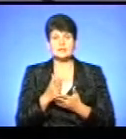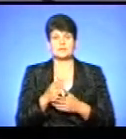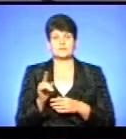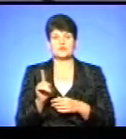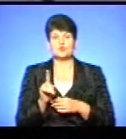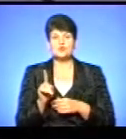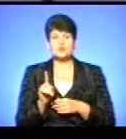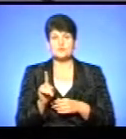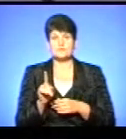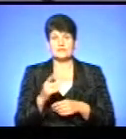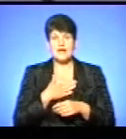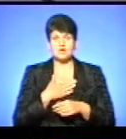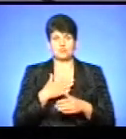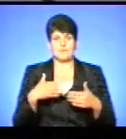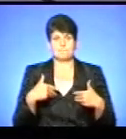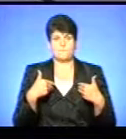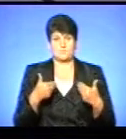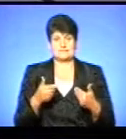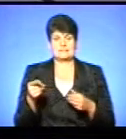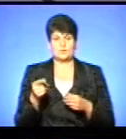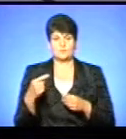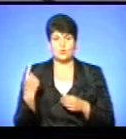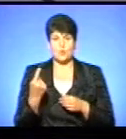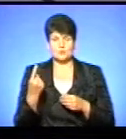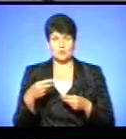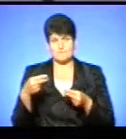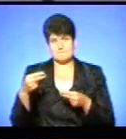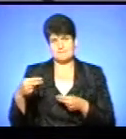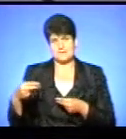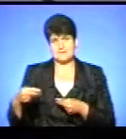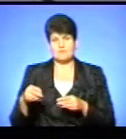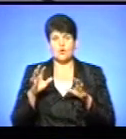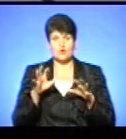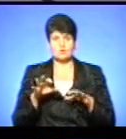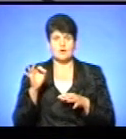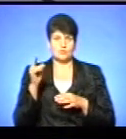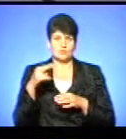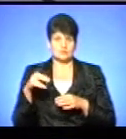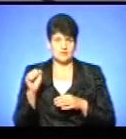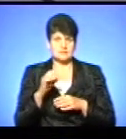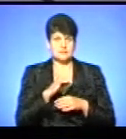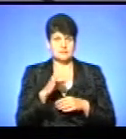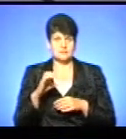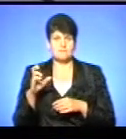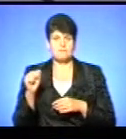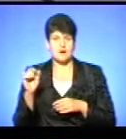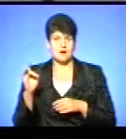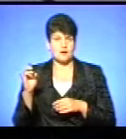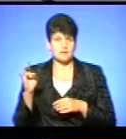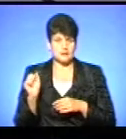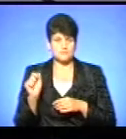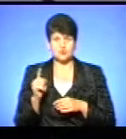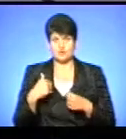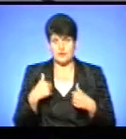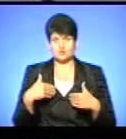нашої пропозиції від Тернопільської області, яку підписав голова обласної держави до адміністрації Степан Степанович Барна, щодо